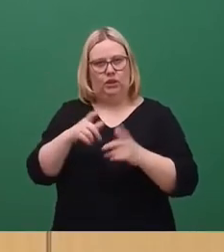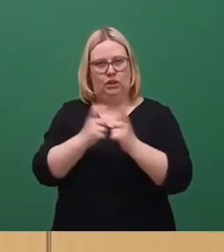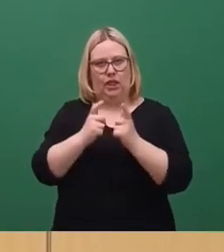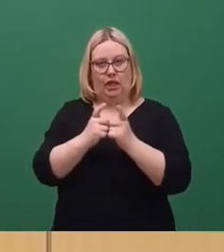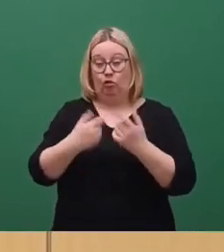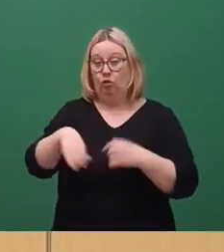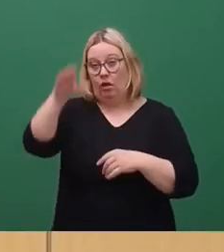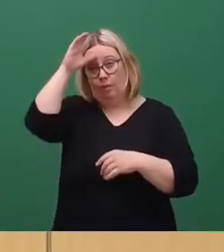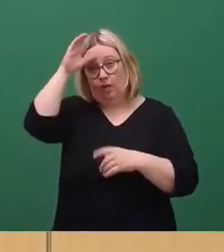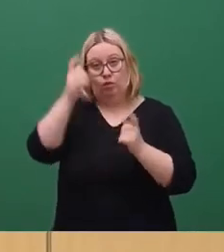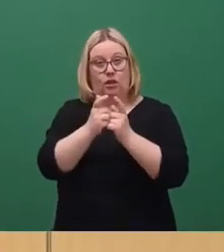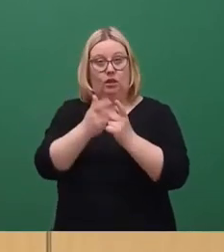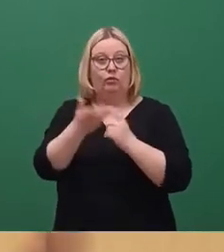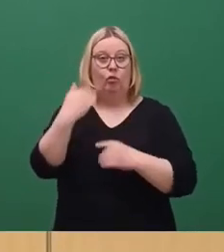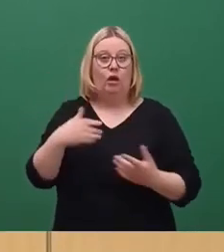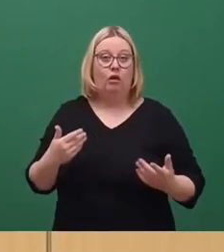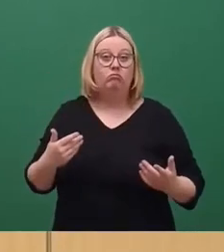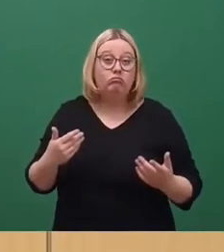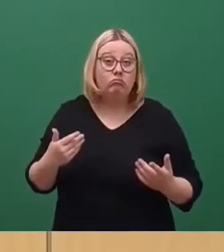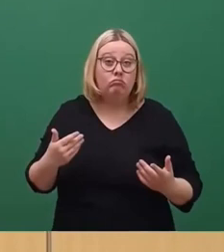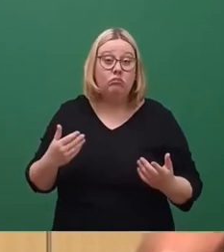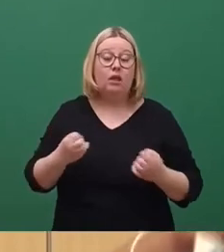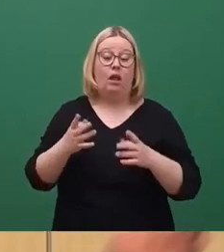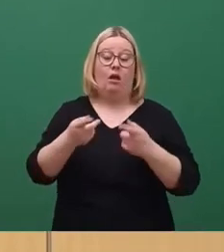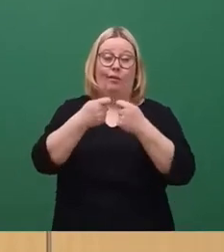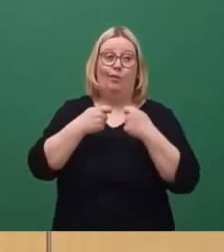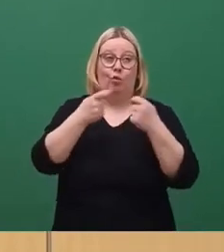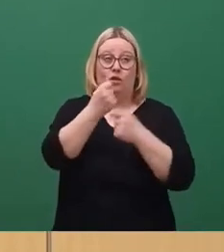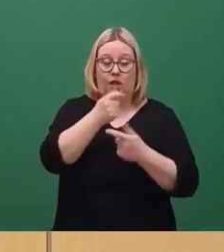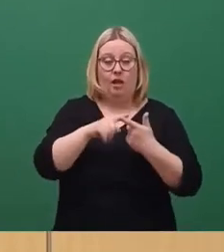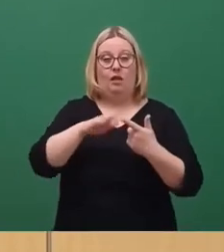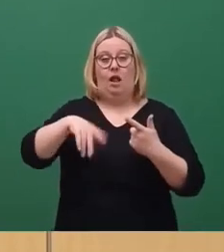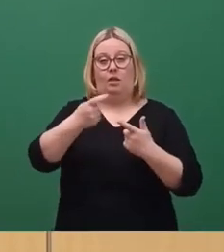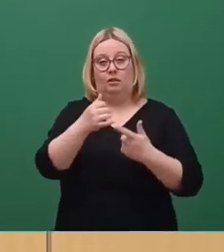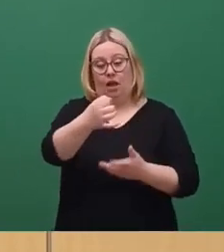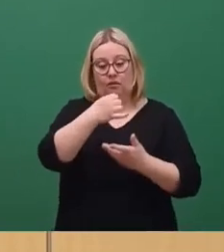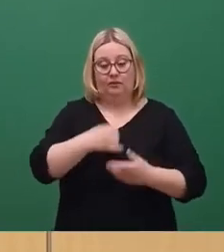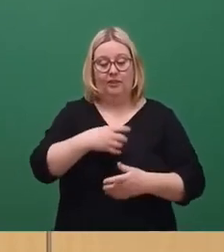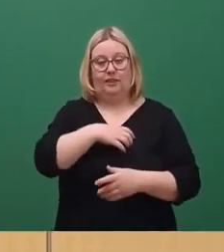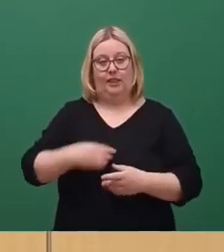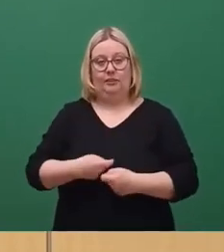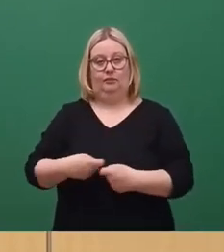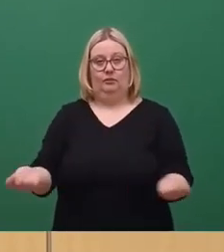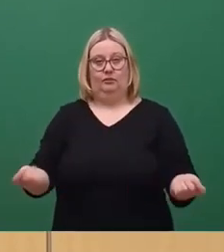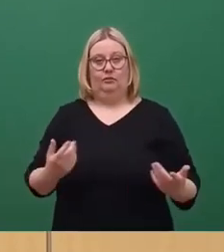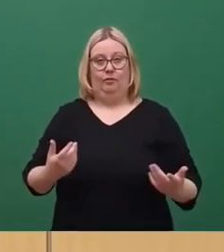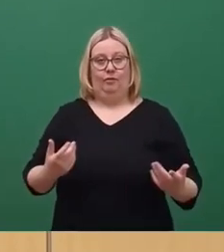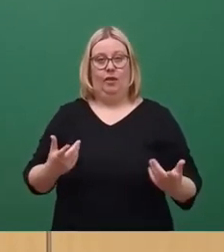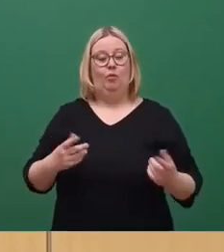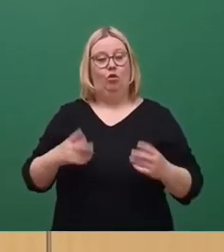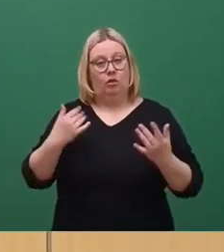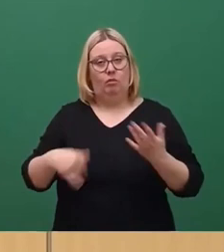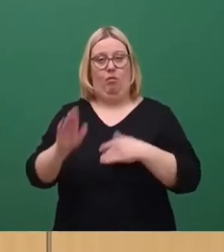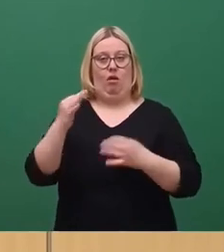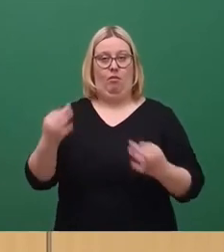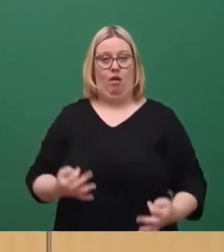Bildungsticket her? Das ist natürlich sozusagen Bundesgeld, Landesgeld, was hier sozusagen in Dresden in den ÖPNV fließt. Davon brauchen wir mehr.